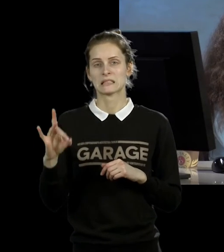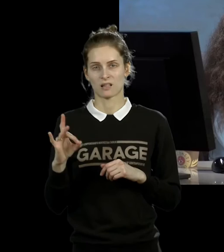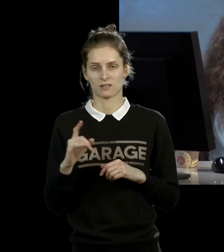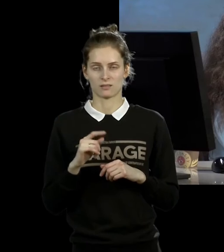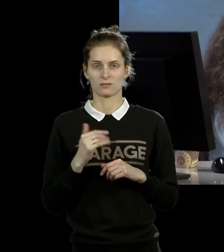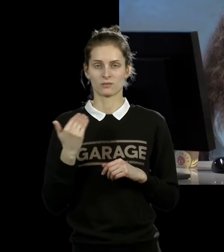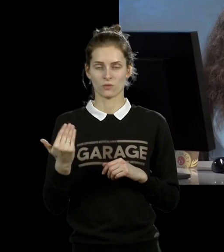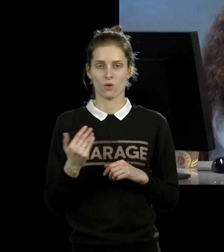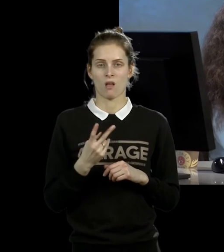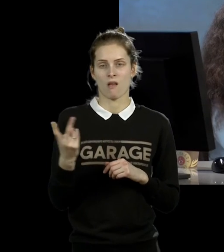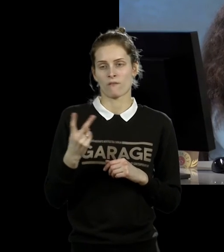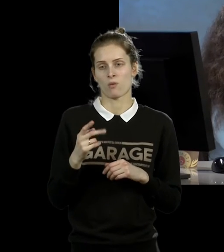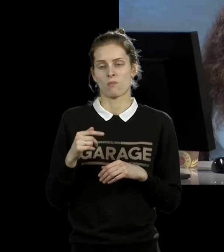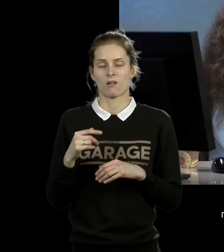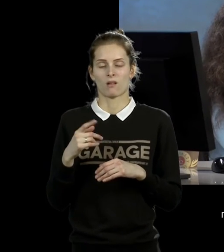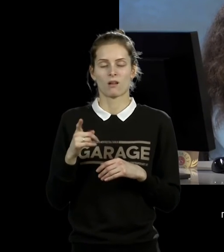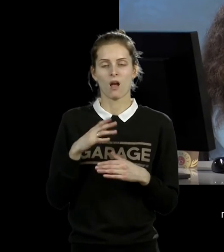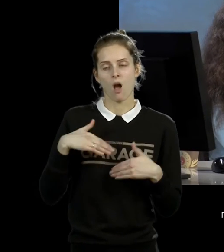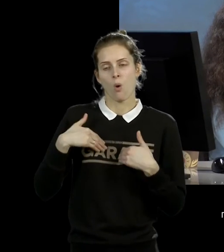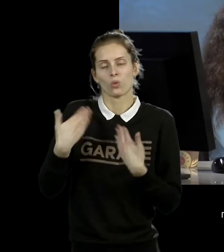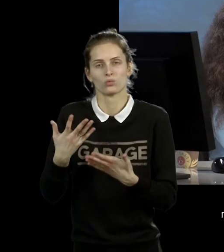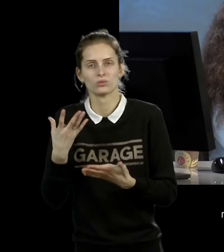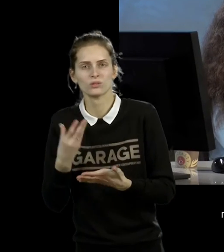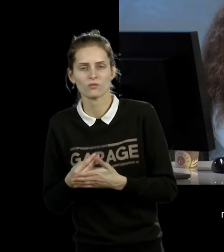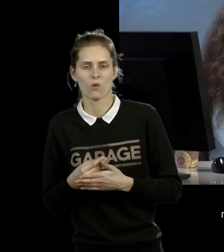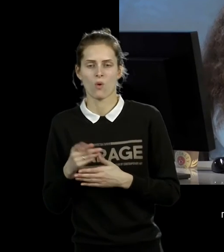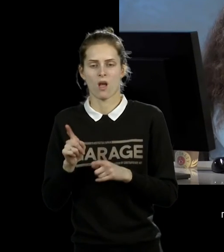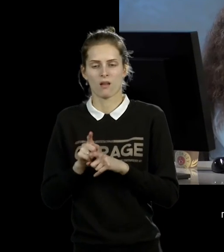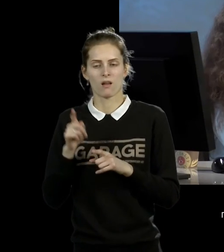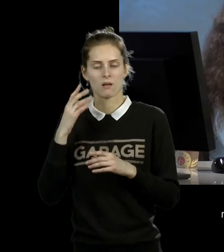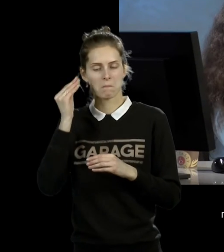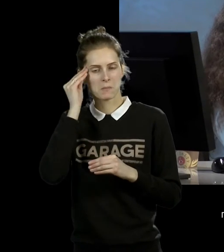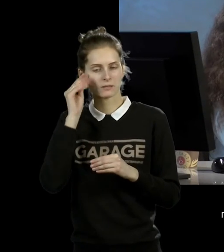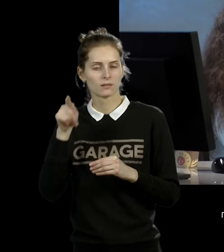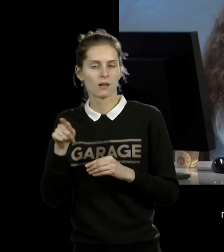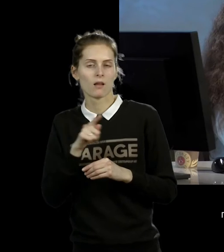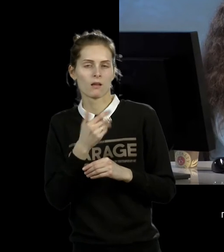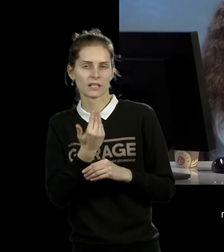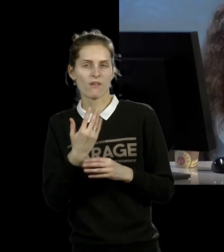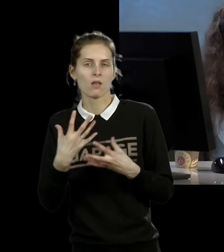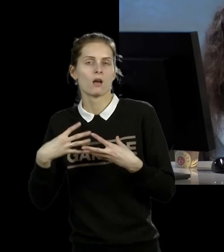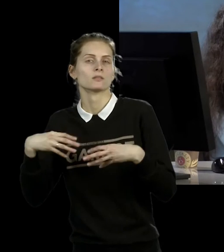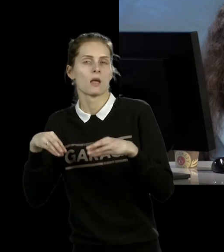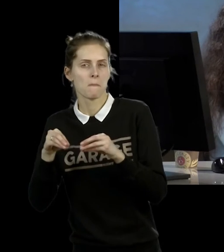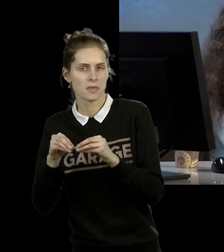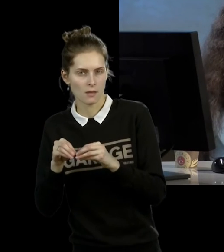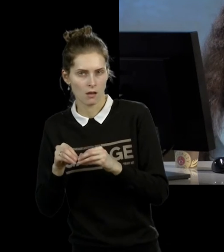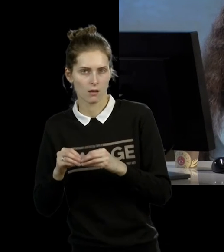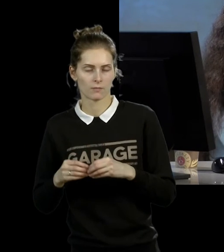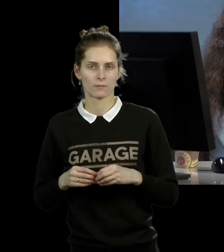выясняет свои отношения со своей партийной семьей, с коммунистической идеологией. Это